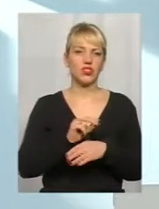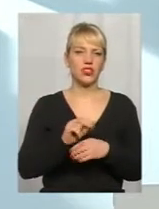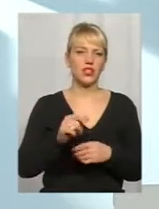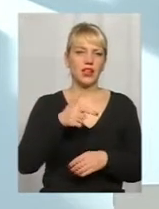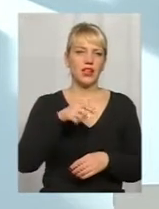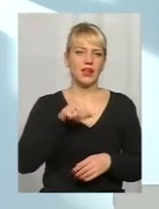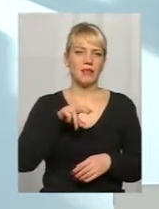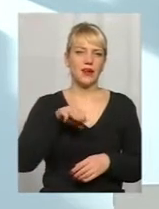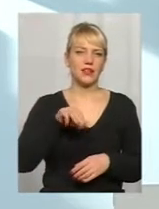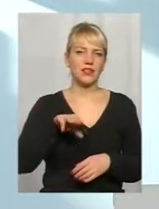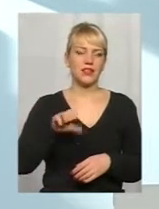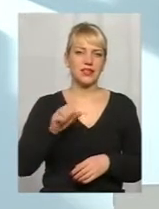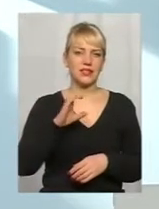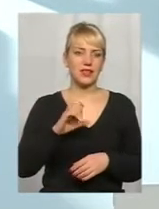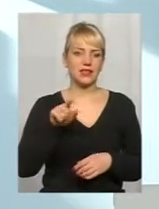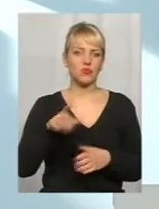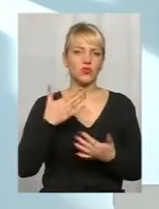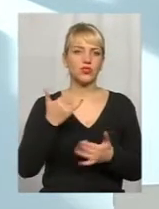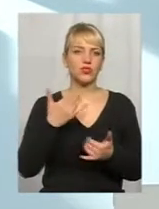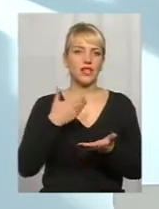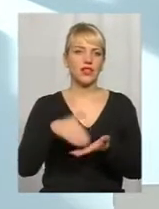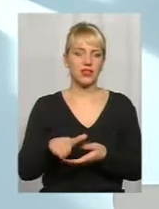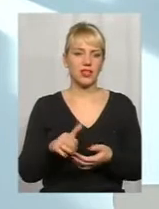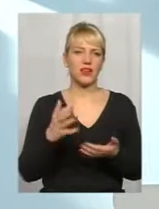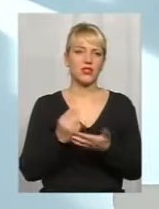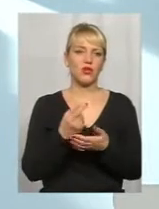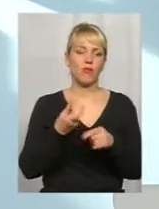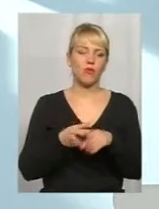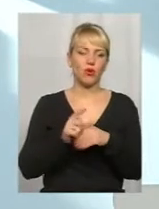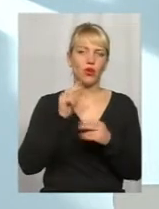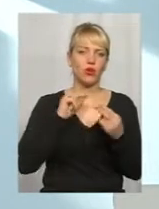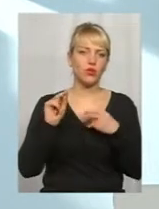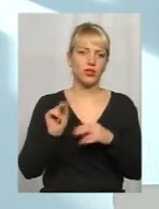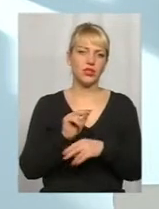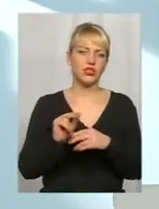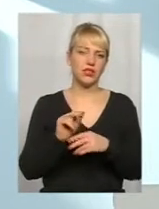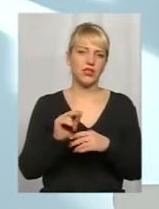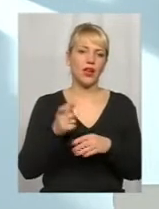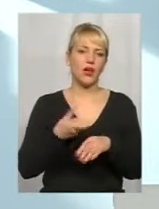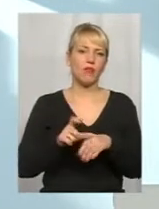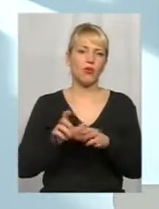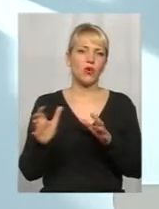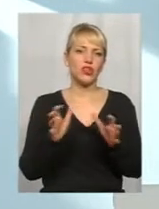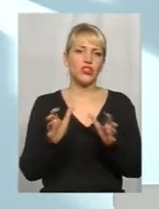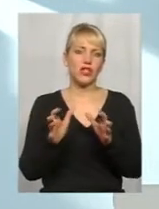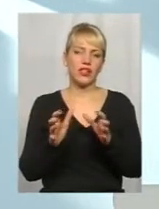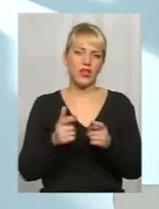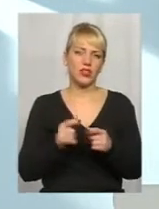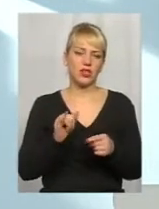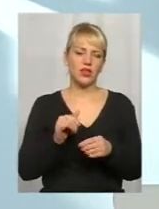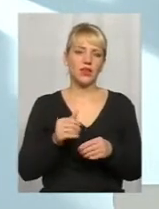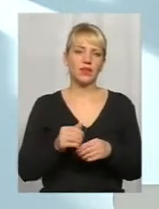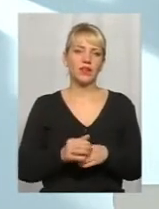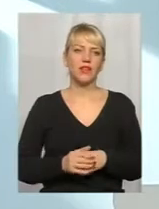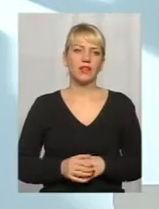от них там отказалися, тому що нашли більш щадяще лечення, і, скажімо так, не мене еффективні, може бути, більш, і гараздо більш